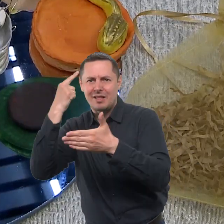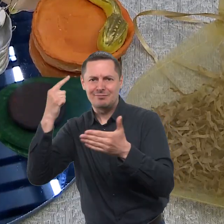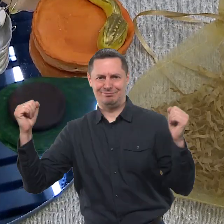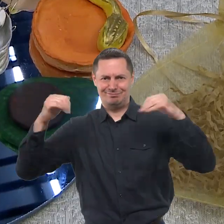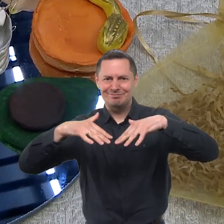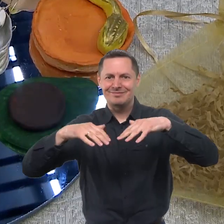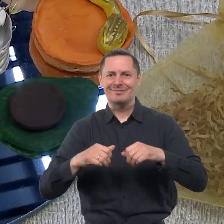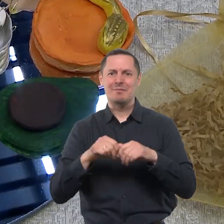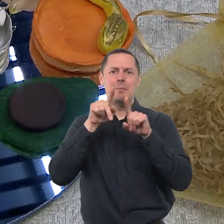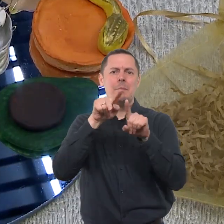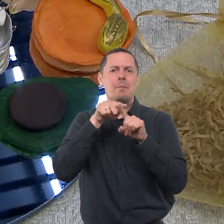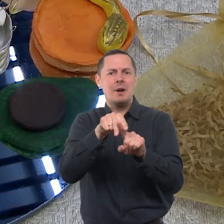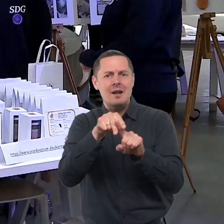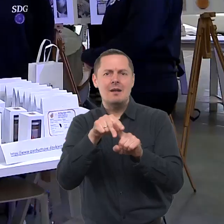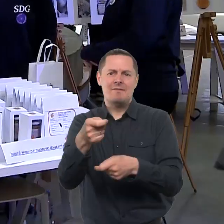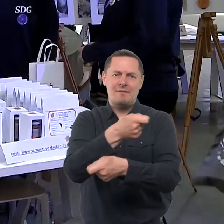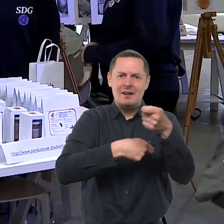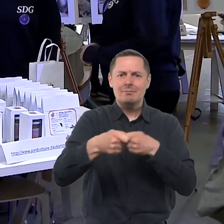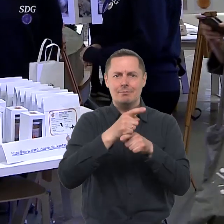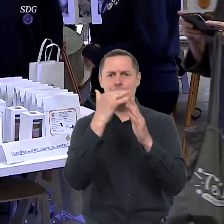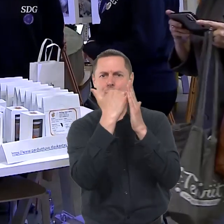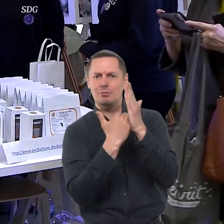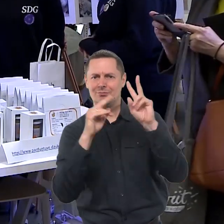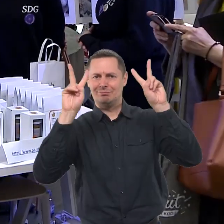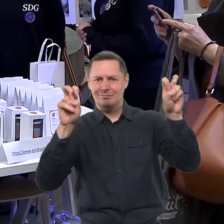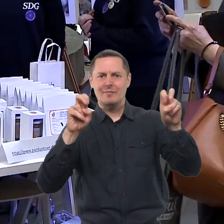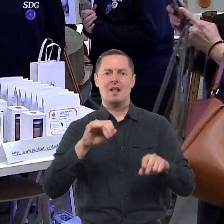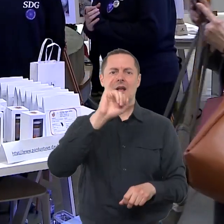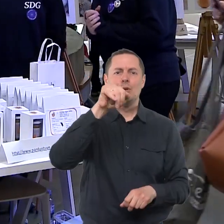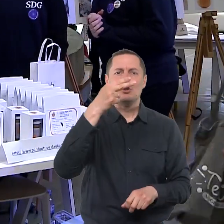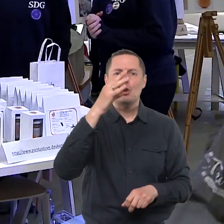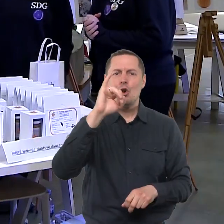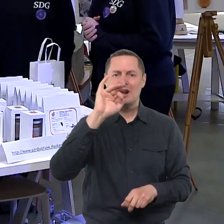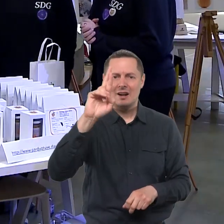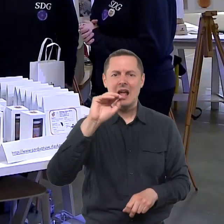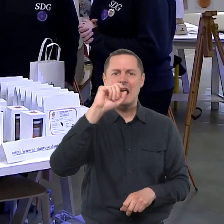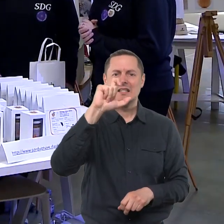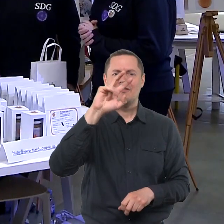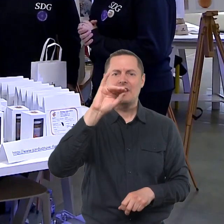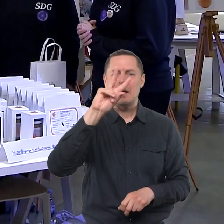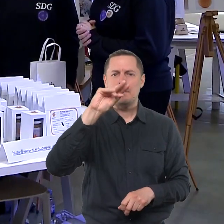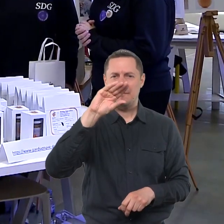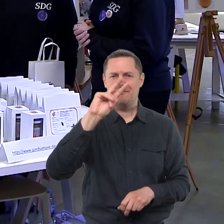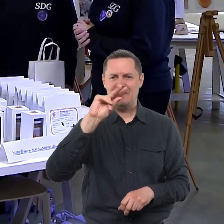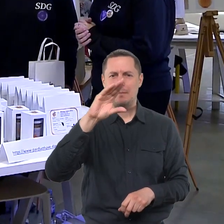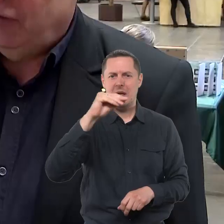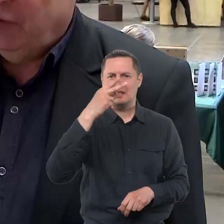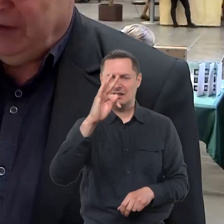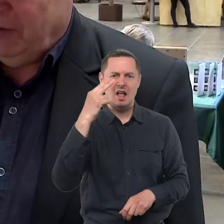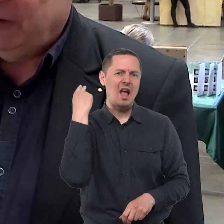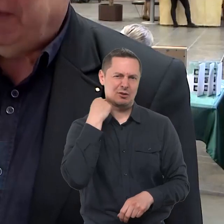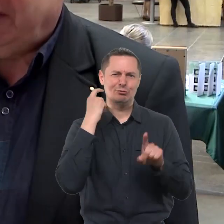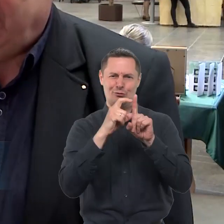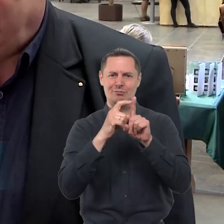veikiančias pagal Junior Achievement praktinio verslumo augdymo programą. Iš mūsų devynių savivaldybių, ne tik tai